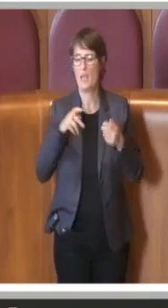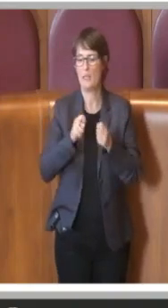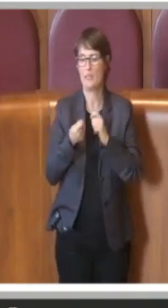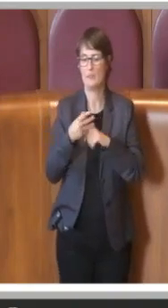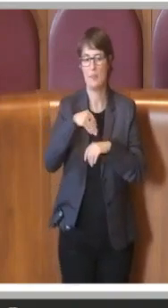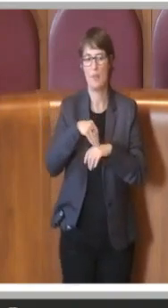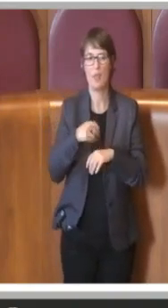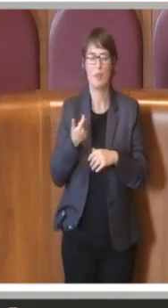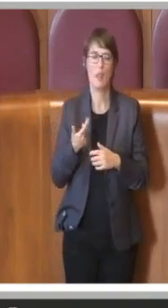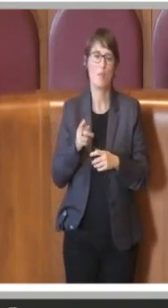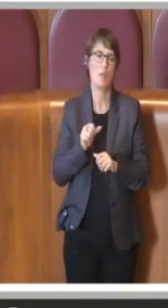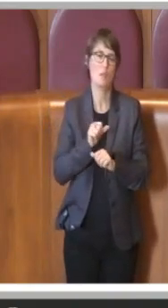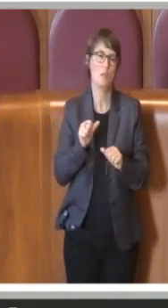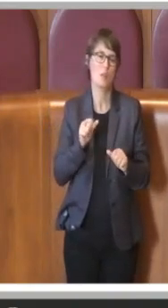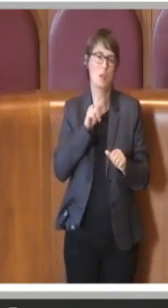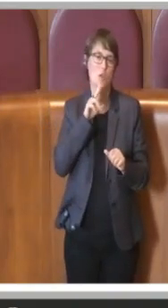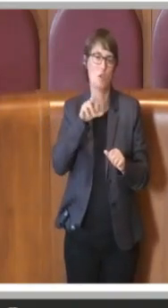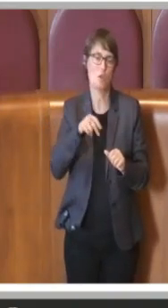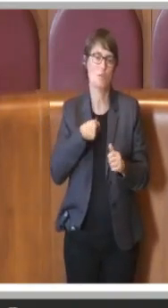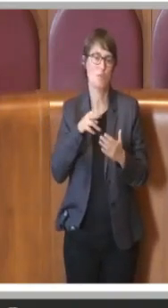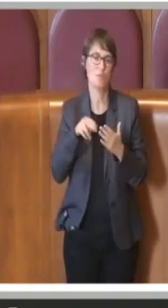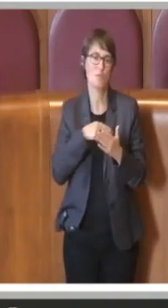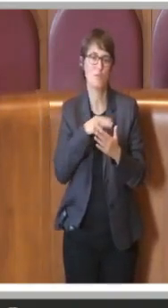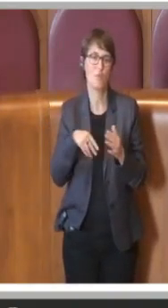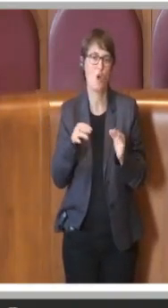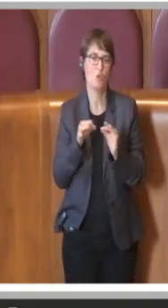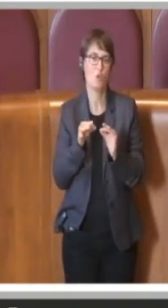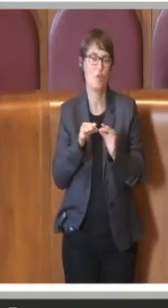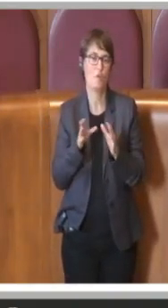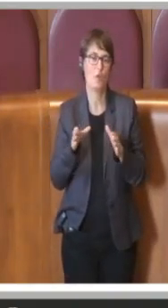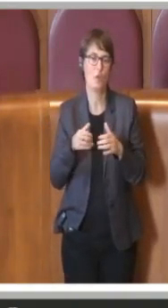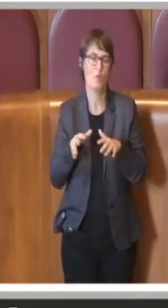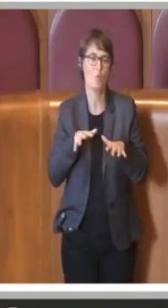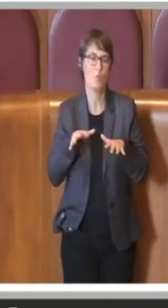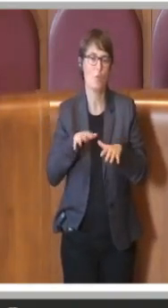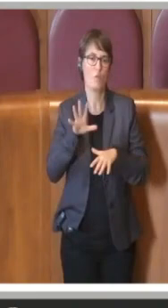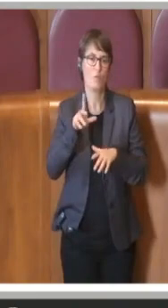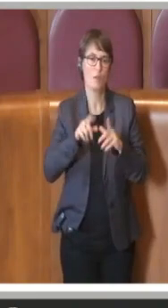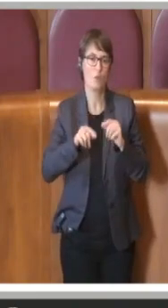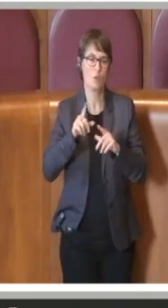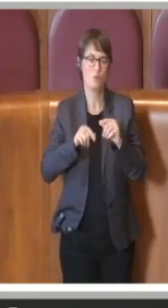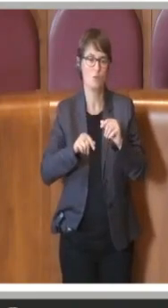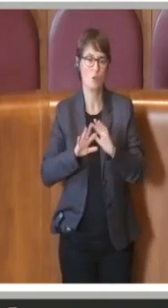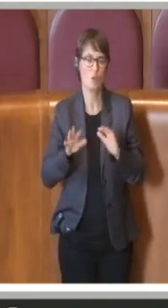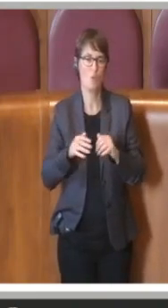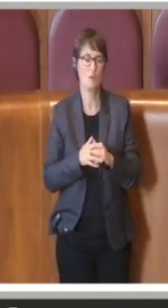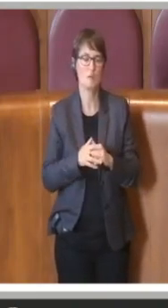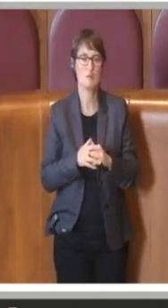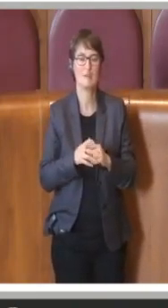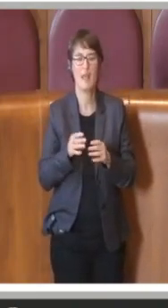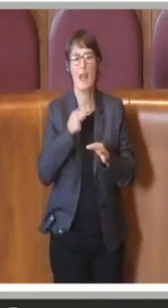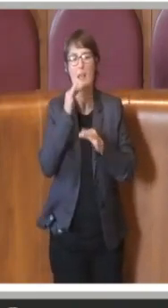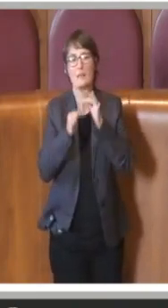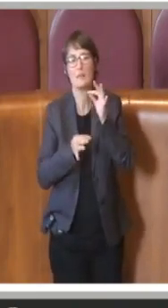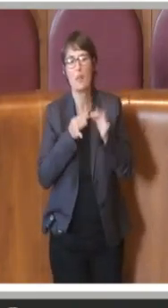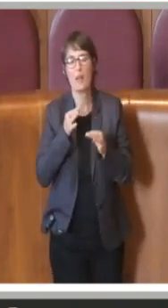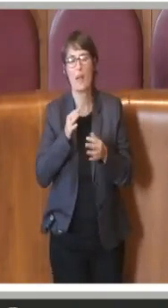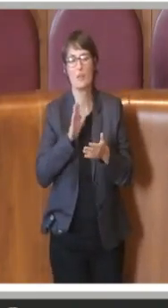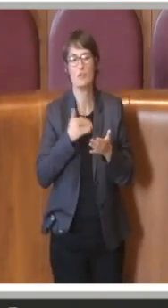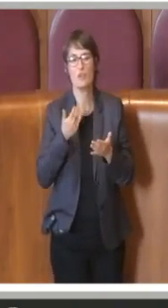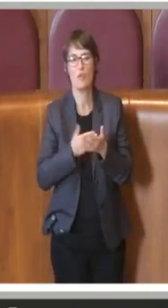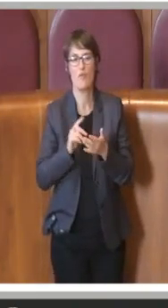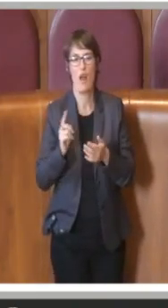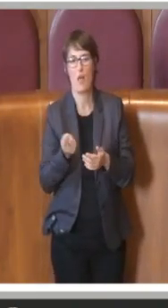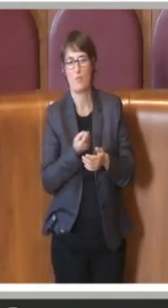esprimo soltanto il voto favorevole da parte del gruppo del Movimento 5 Stelle. E per tutti la spiegazione è la stessa, quindi li abbiamo